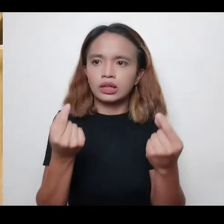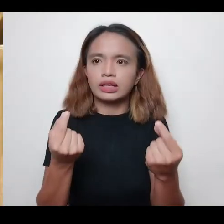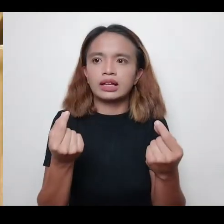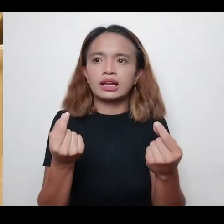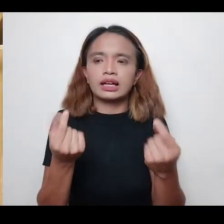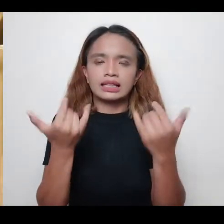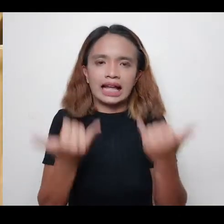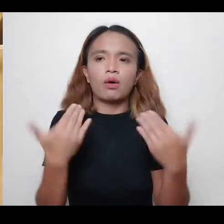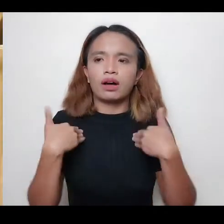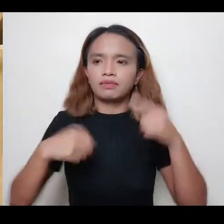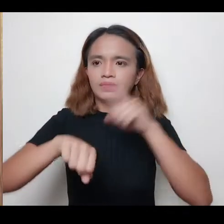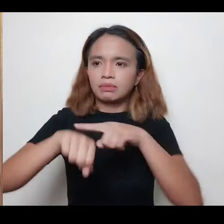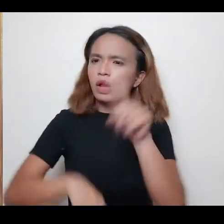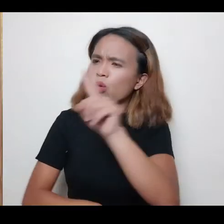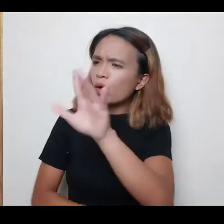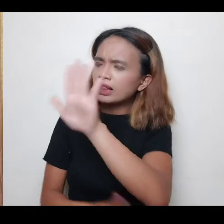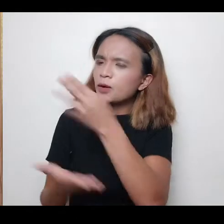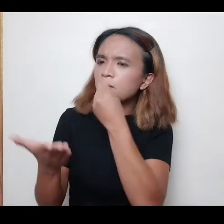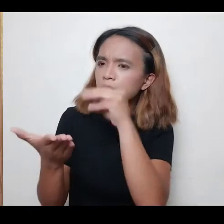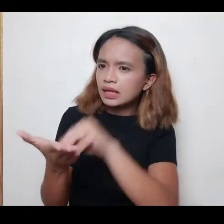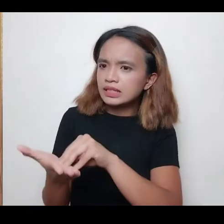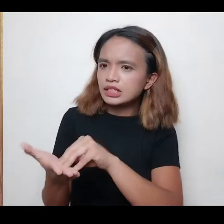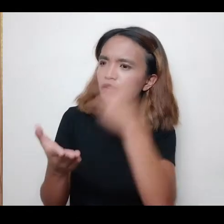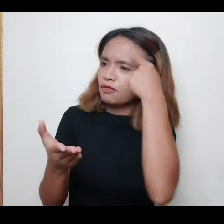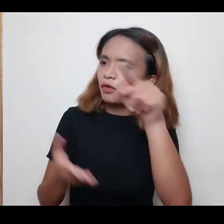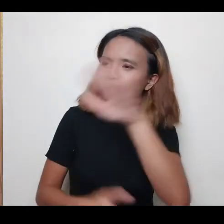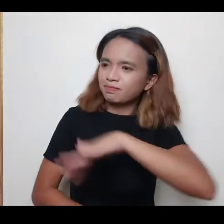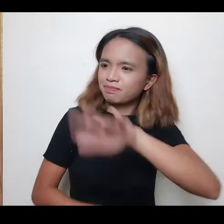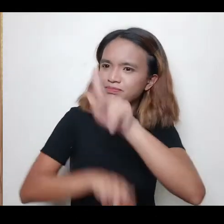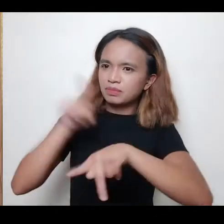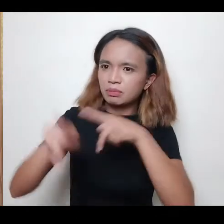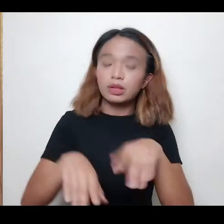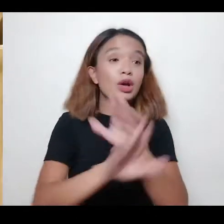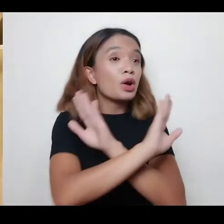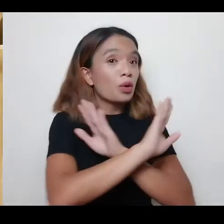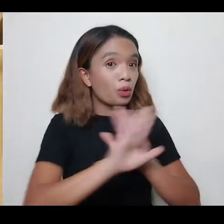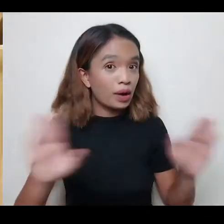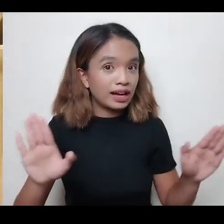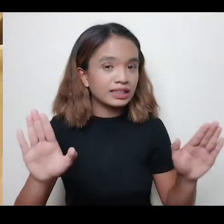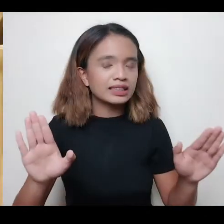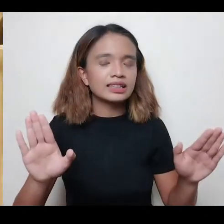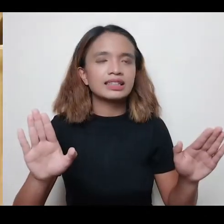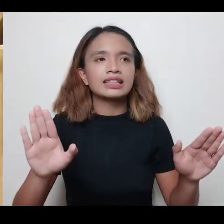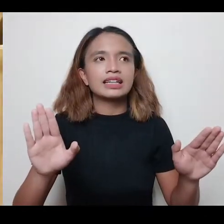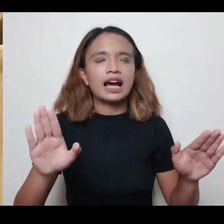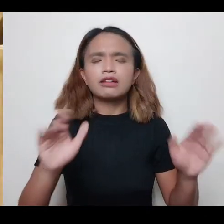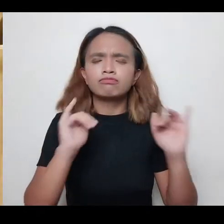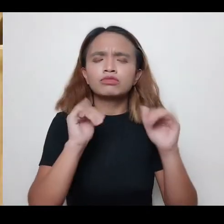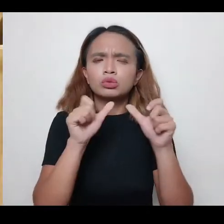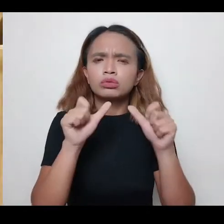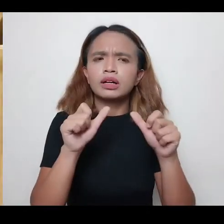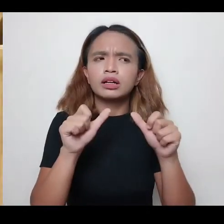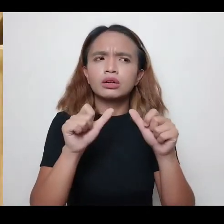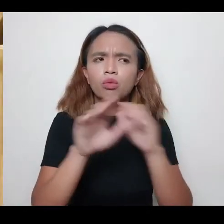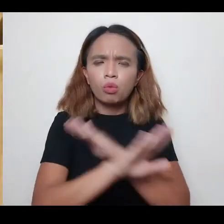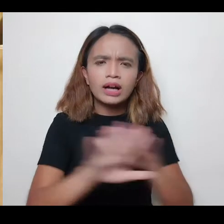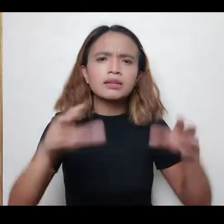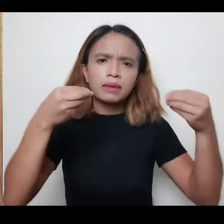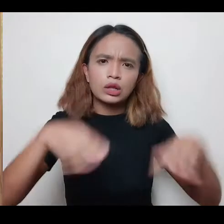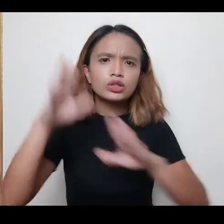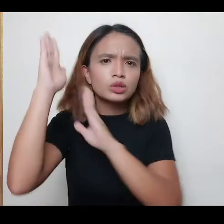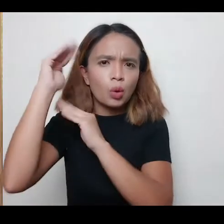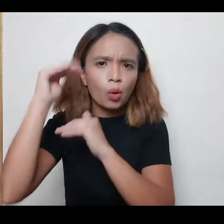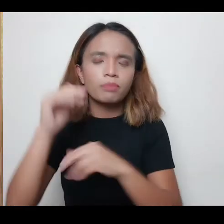habang meron pa akong oras. Message natin bang para sa ating mga mababayan? Huwag tayong mawawala ng pag-asa. Mahirap man yung mundo,